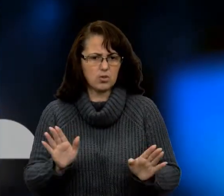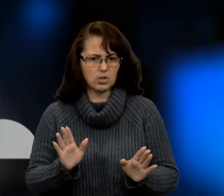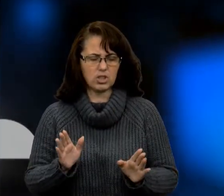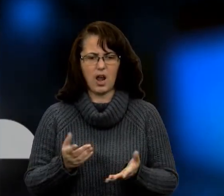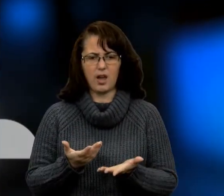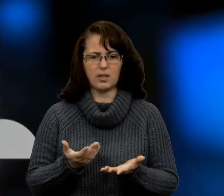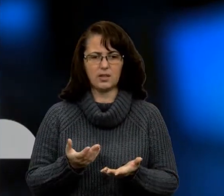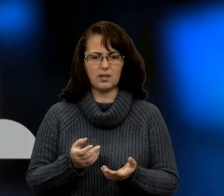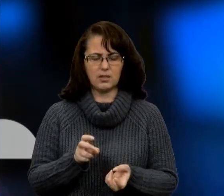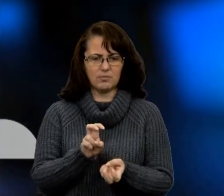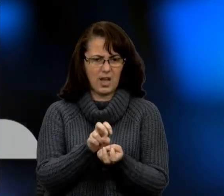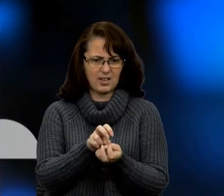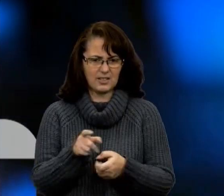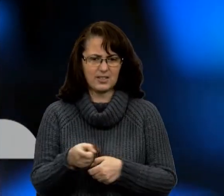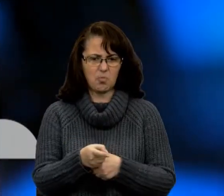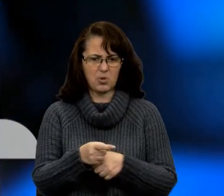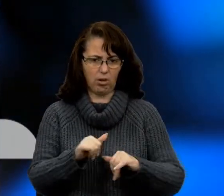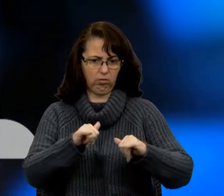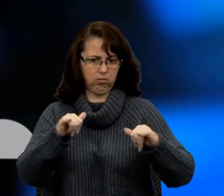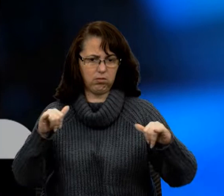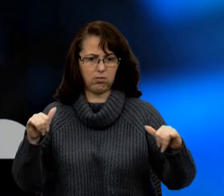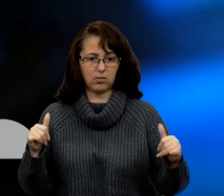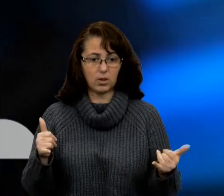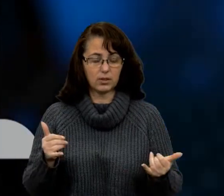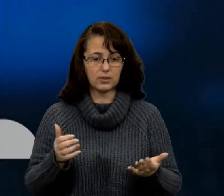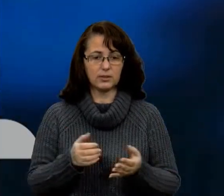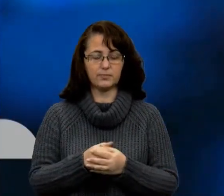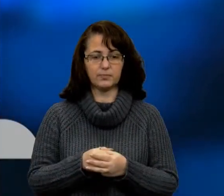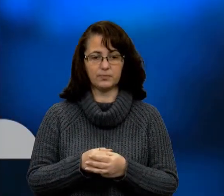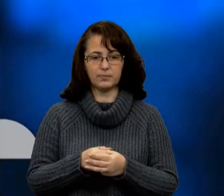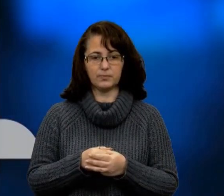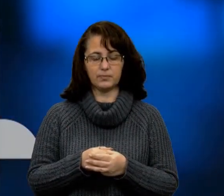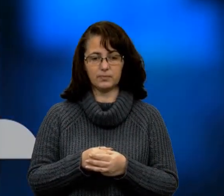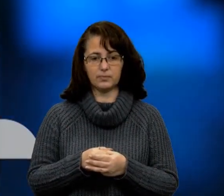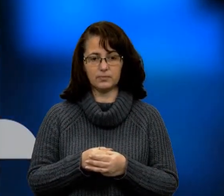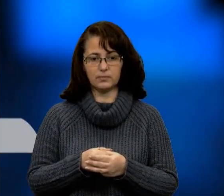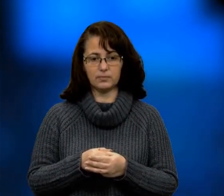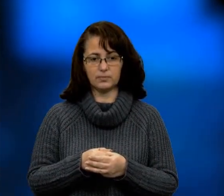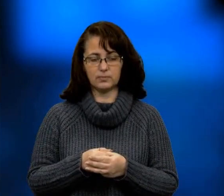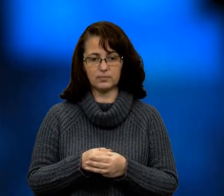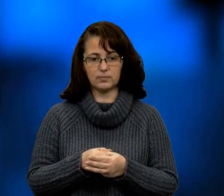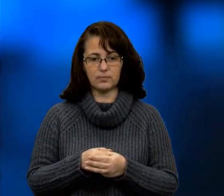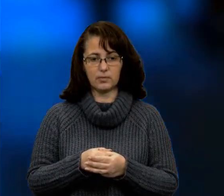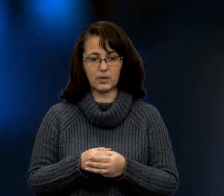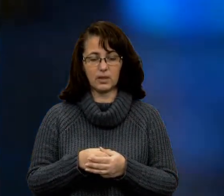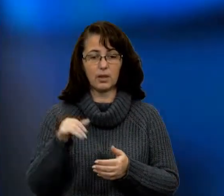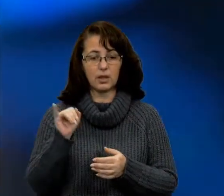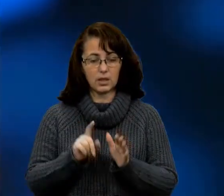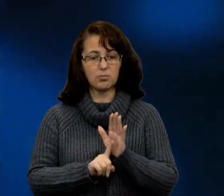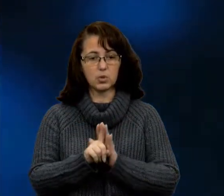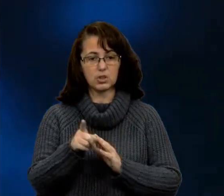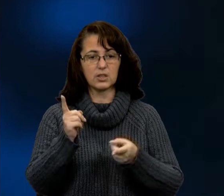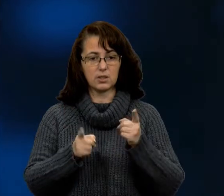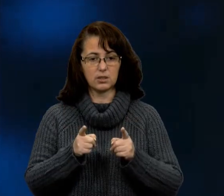щурів, мишей з'явилося, які поїли хліб і так далі. І починається дійсно